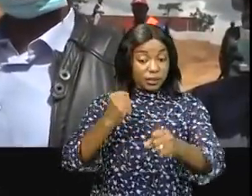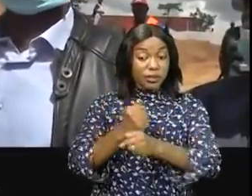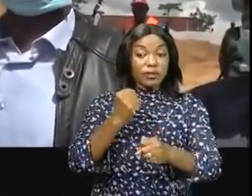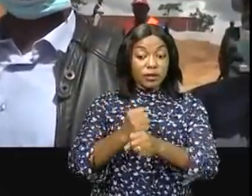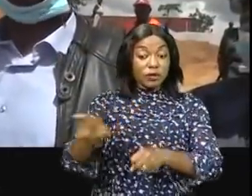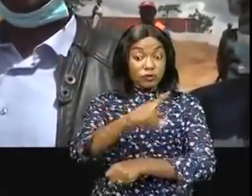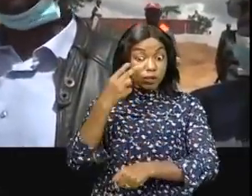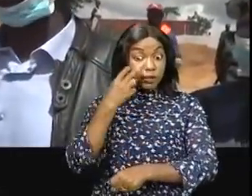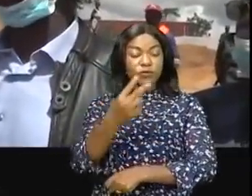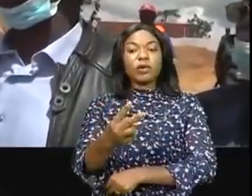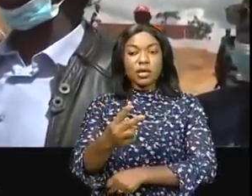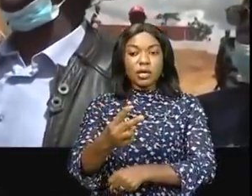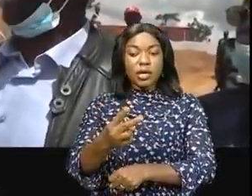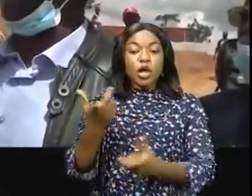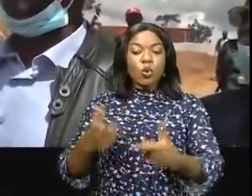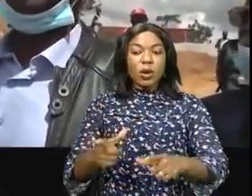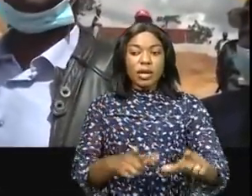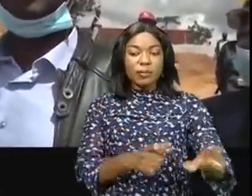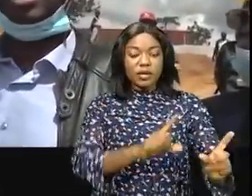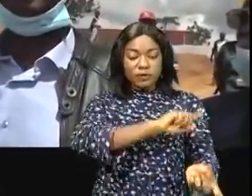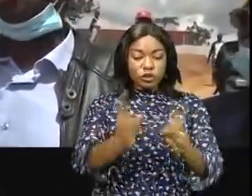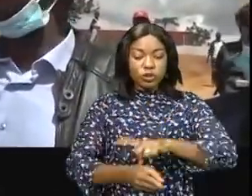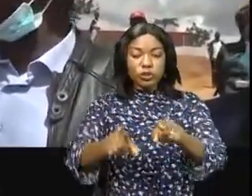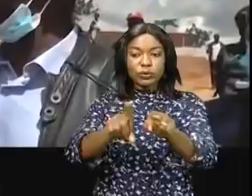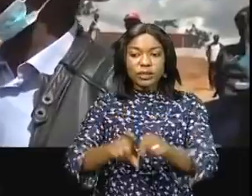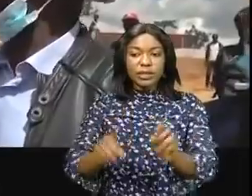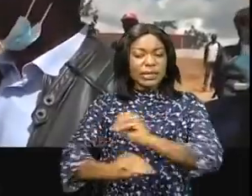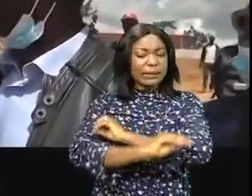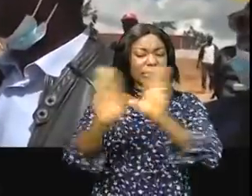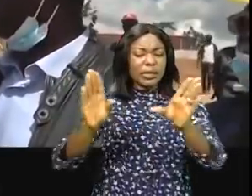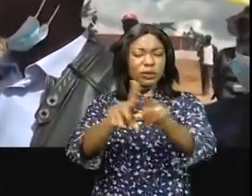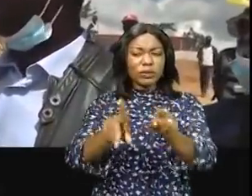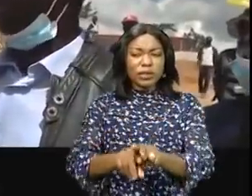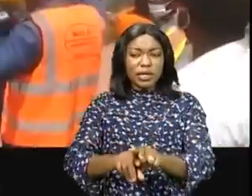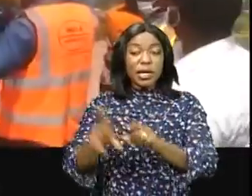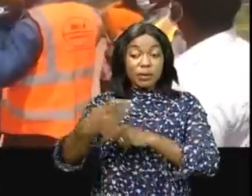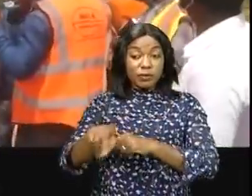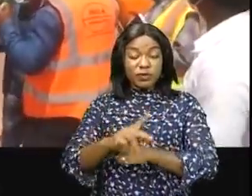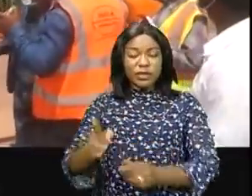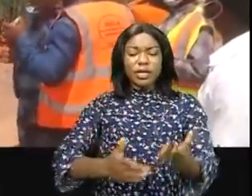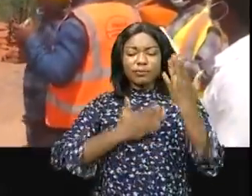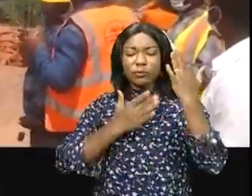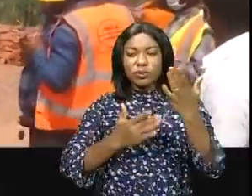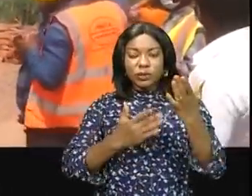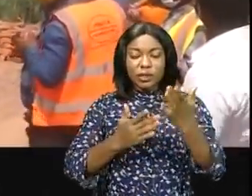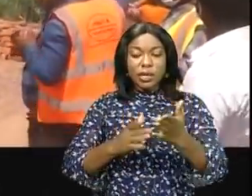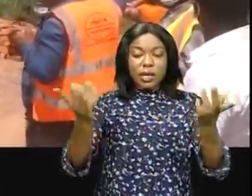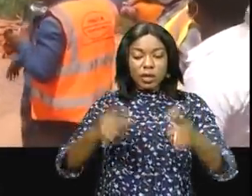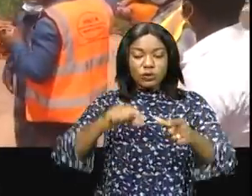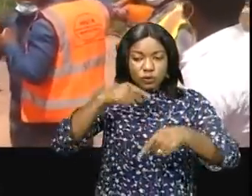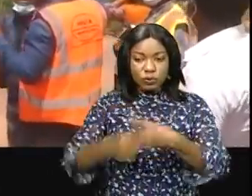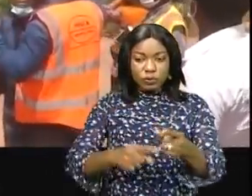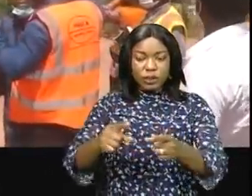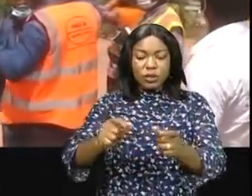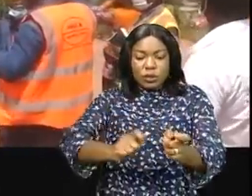vous allez voir que le Lollaba, réellement, sera une province pilote. De l'avenue Ongongandou, prolongée